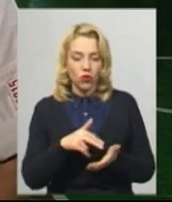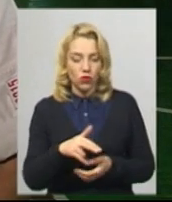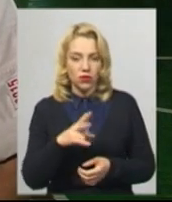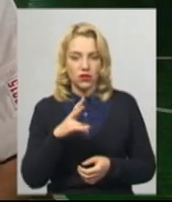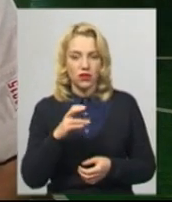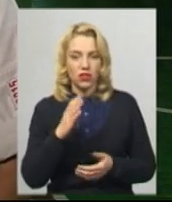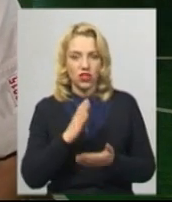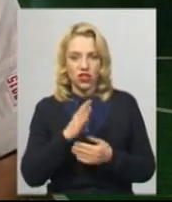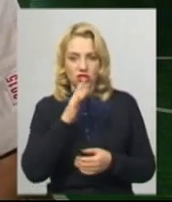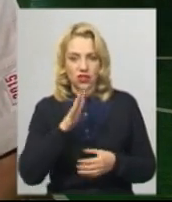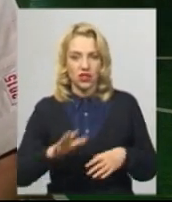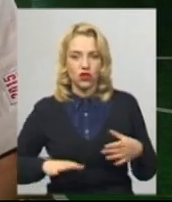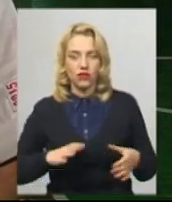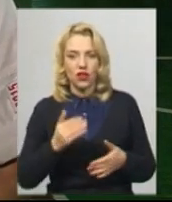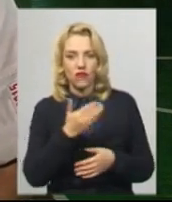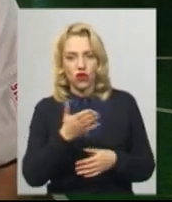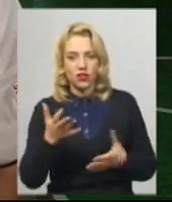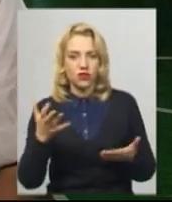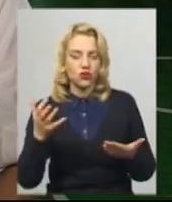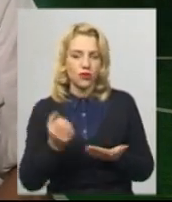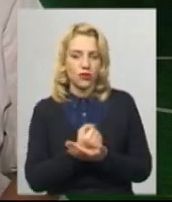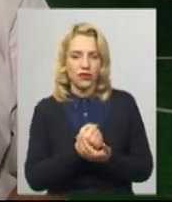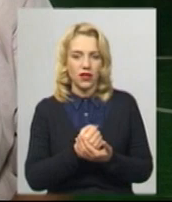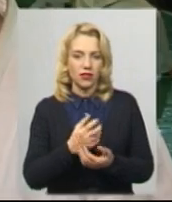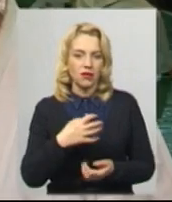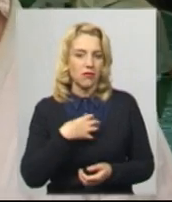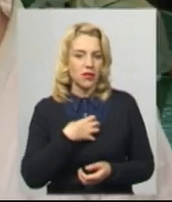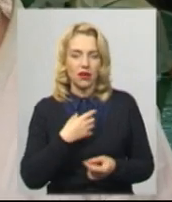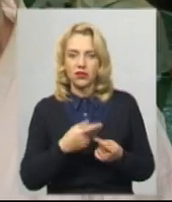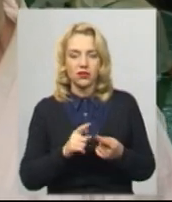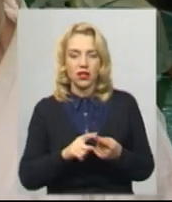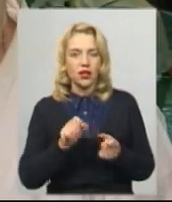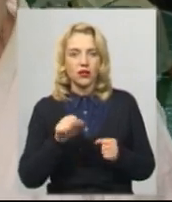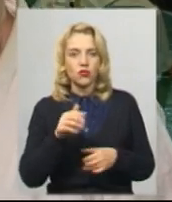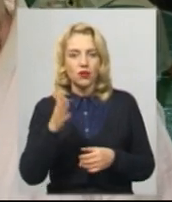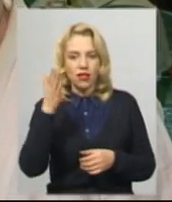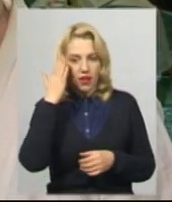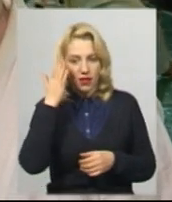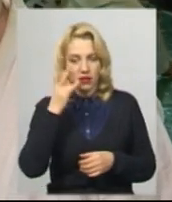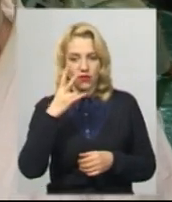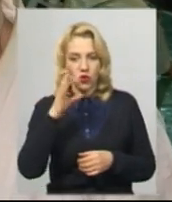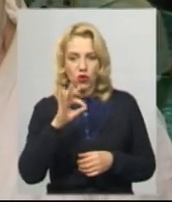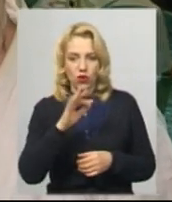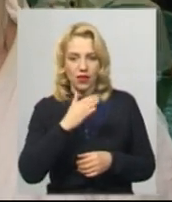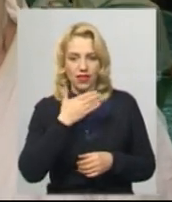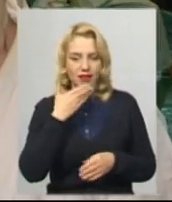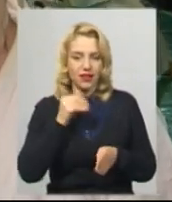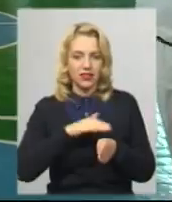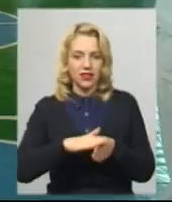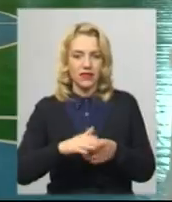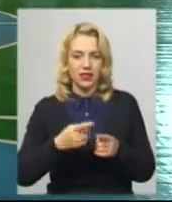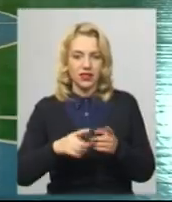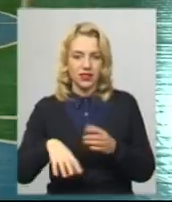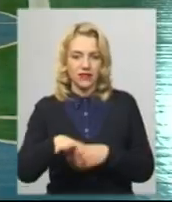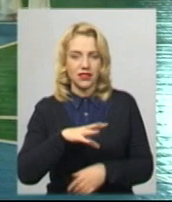тренуватися, вони здобувають ці медалі. Ти можеш бути дуже талантливим, але не реалізувати це все.